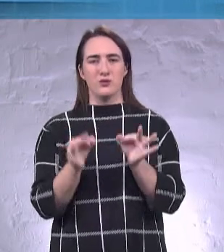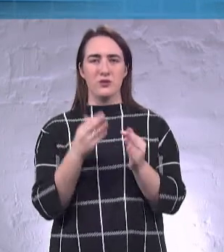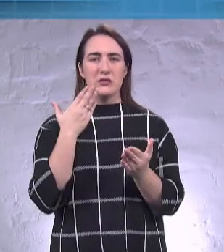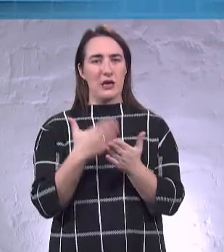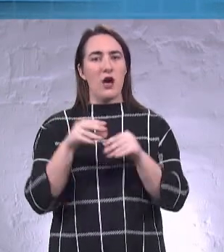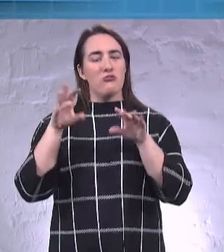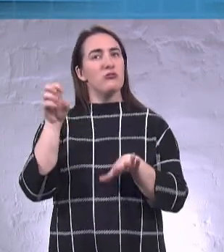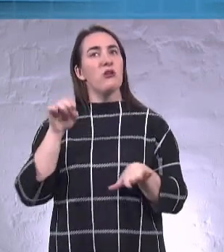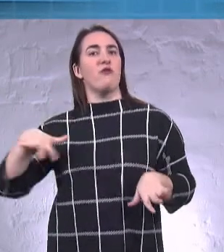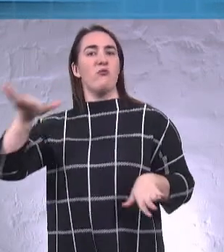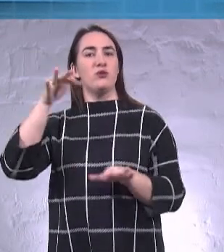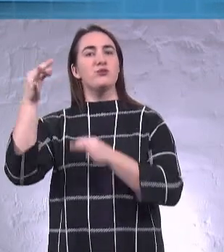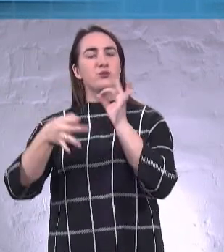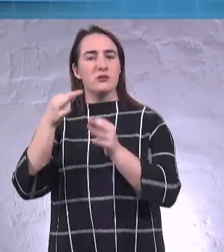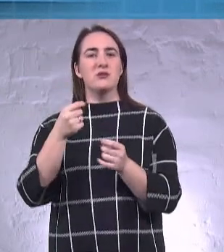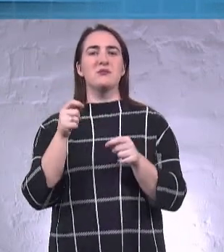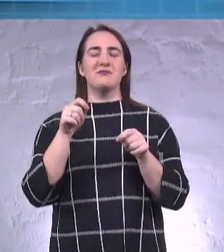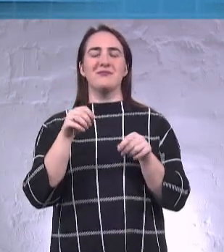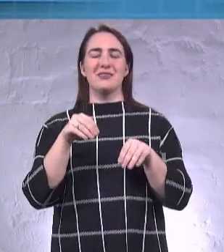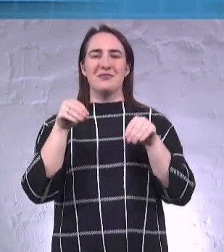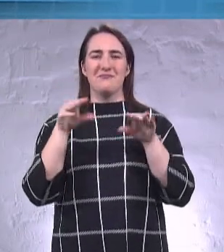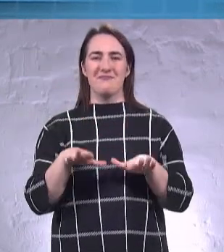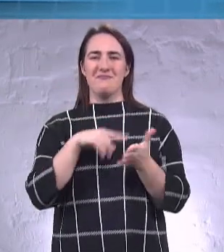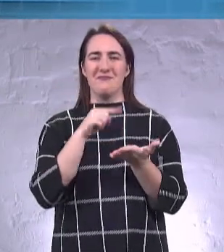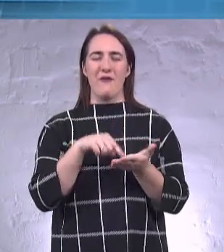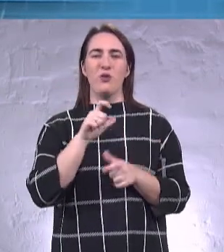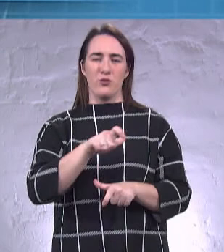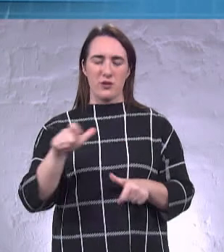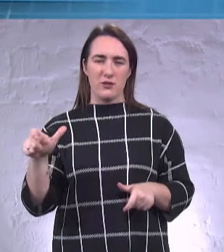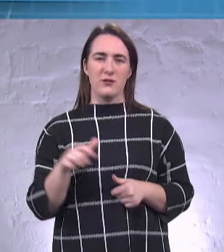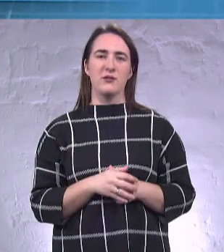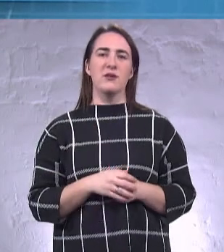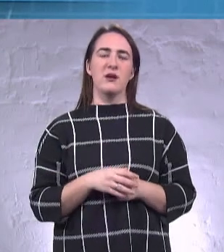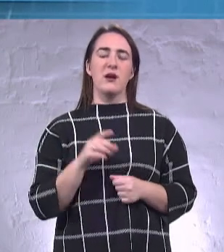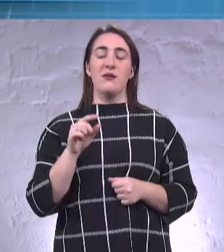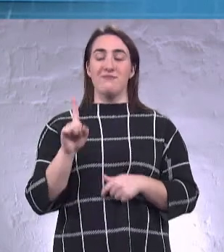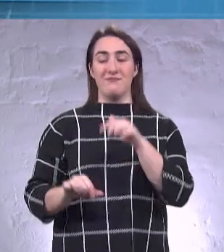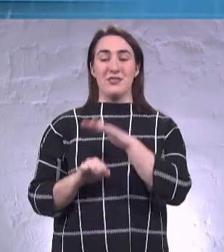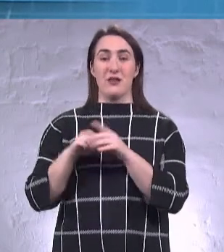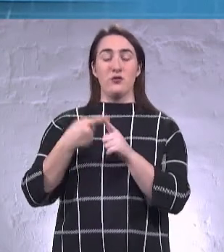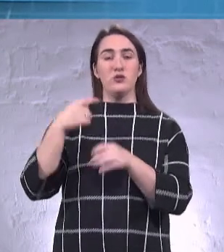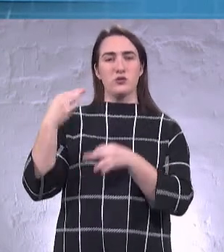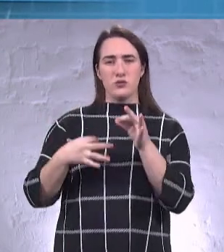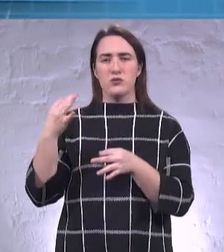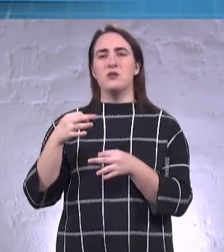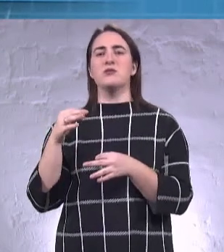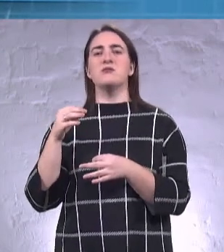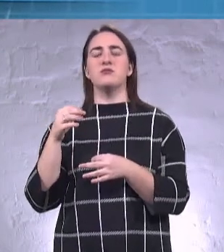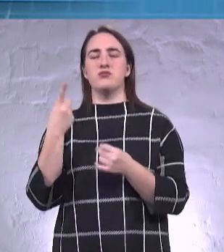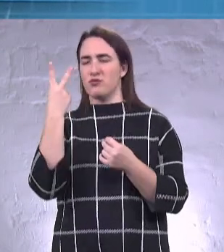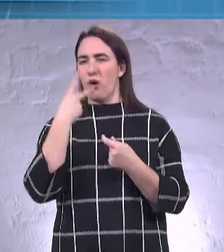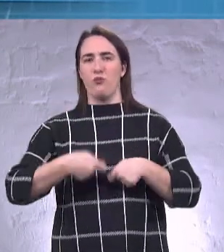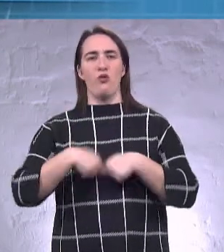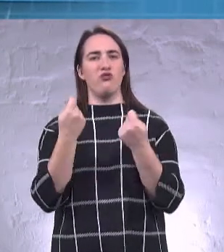Європейського суду з прав людини, а на підставі того суду там чітко написано, це порушення прав